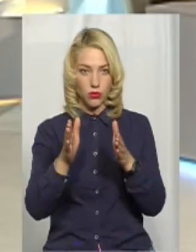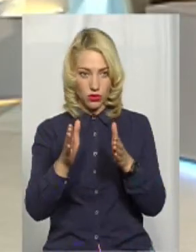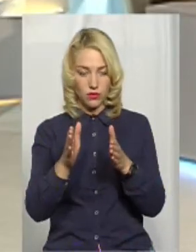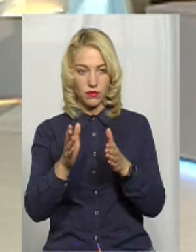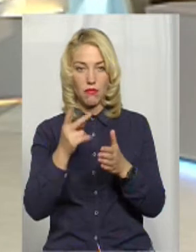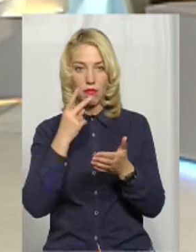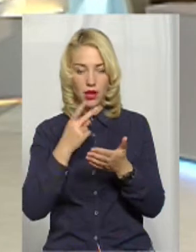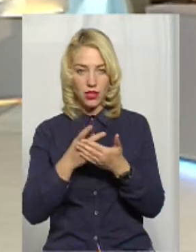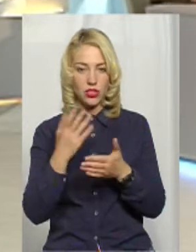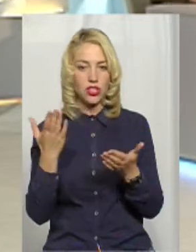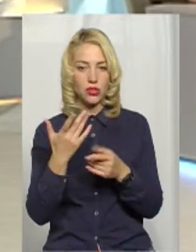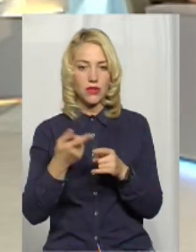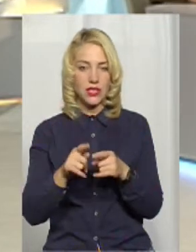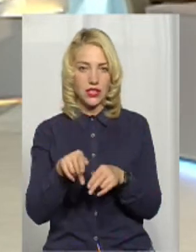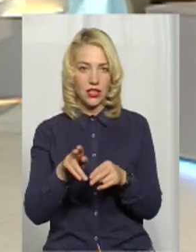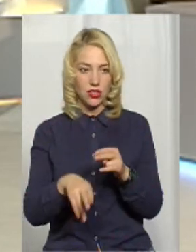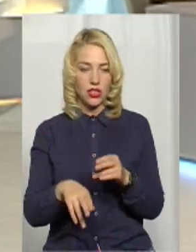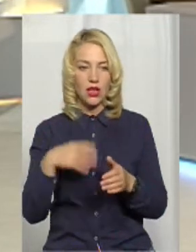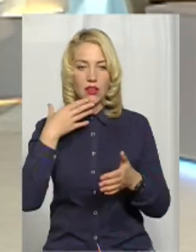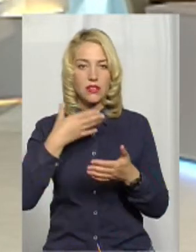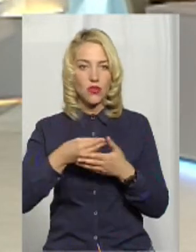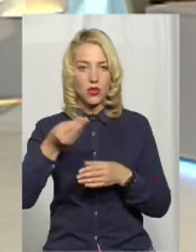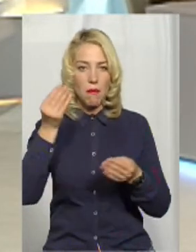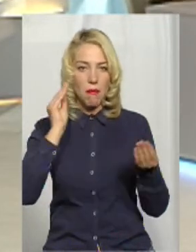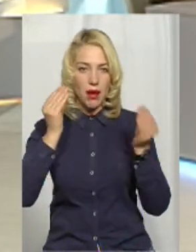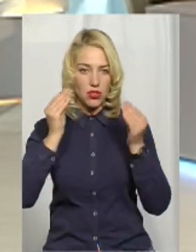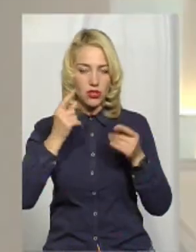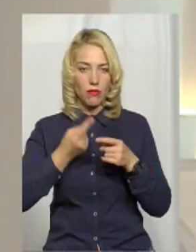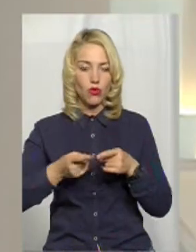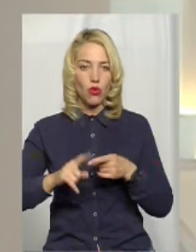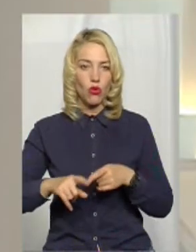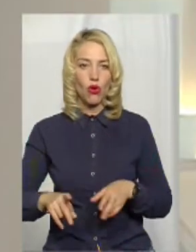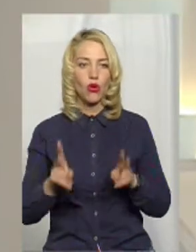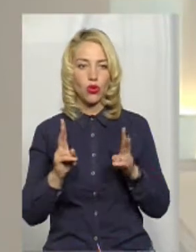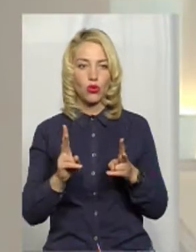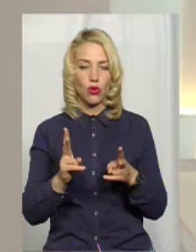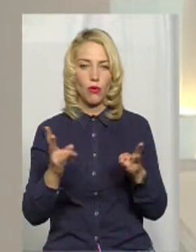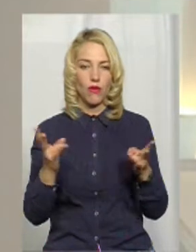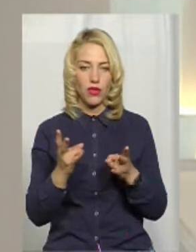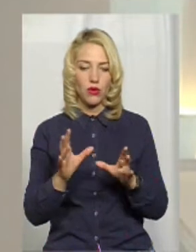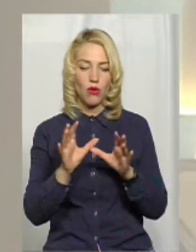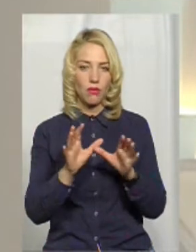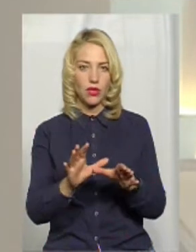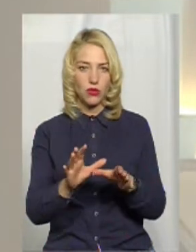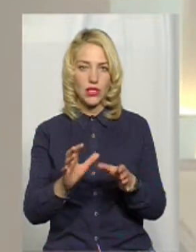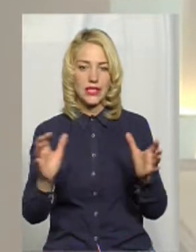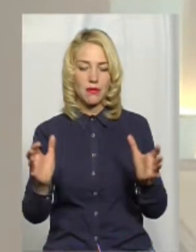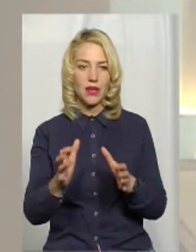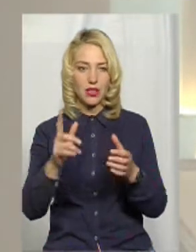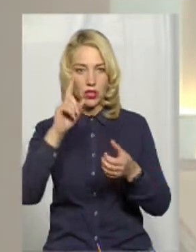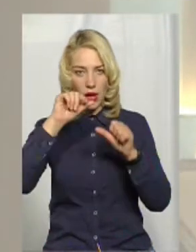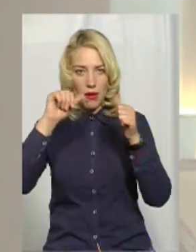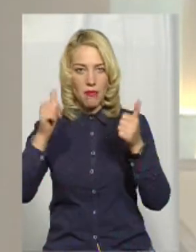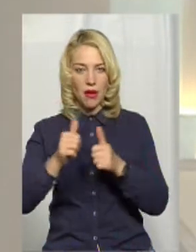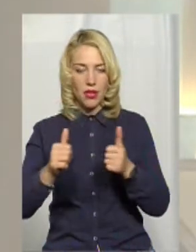Будемо бачити, чим це закінчиться. Своїм баченням того, хто має опікуватися збереженням пам